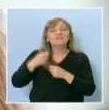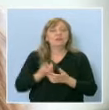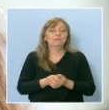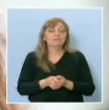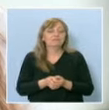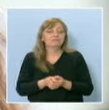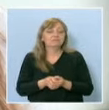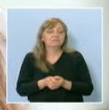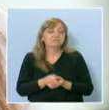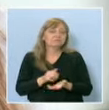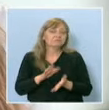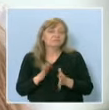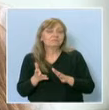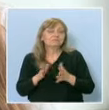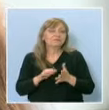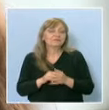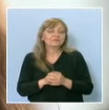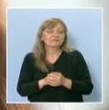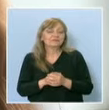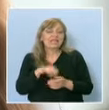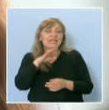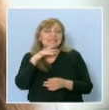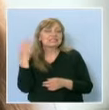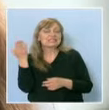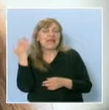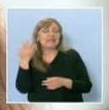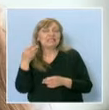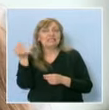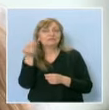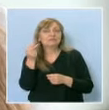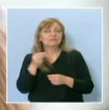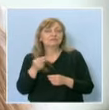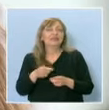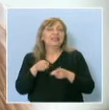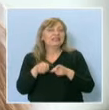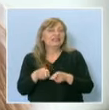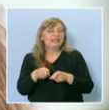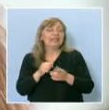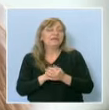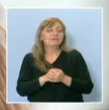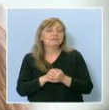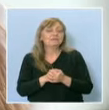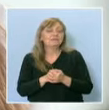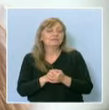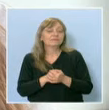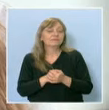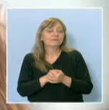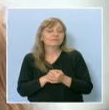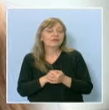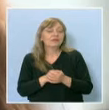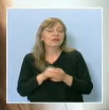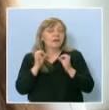старите, може би, анимации, защото те са